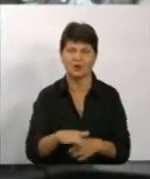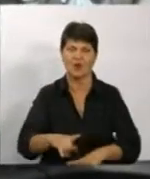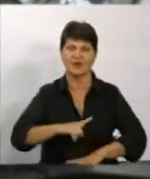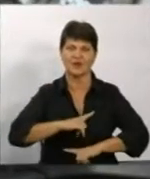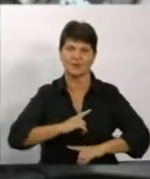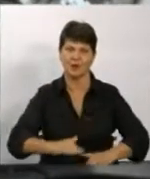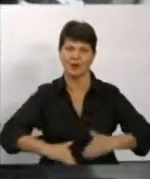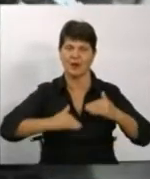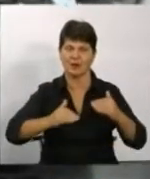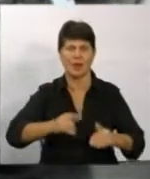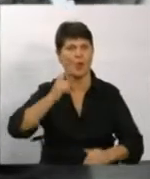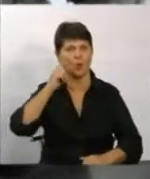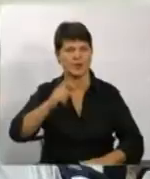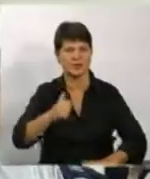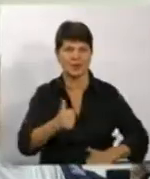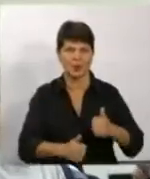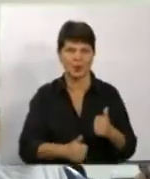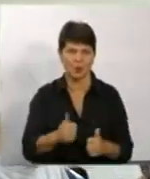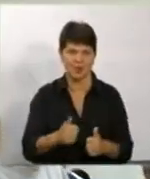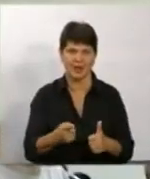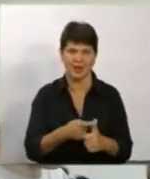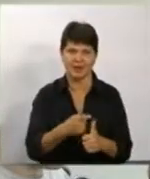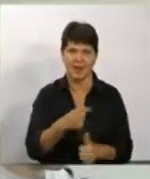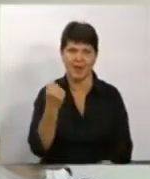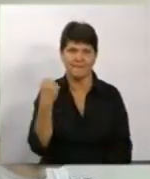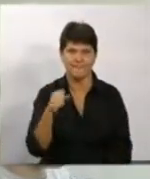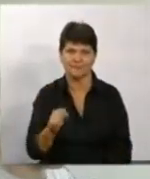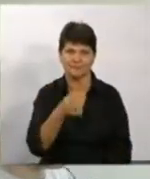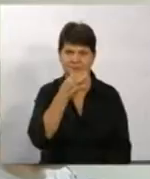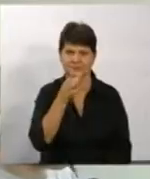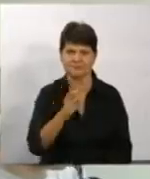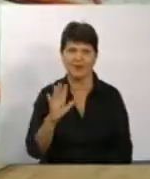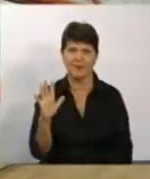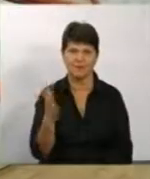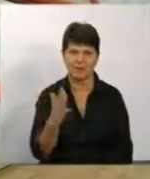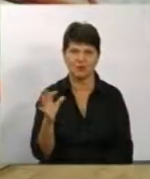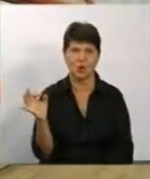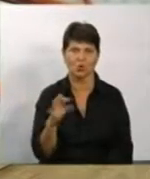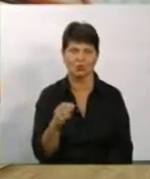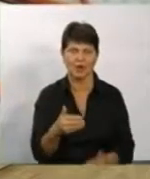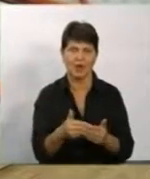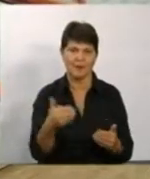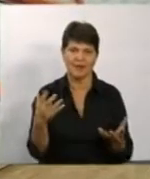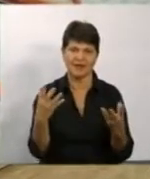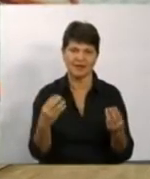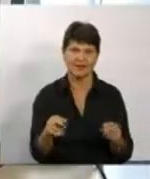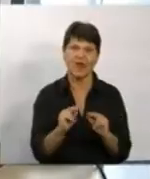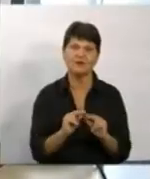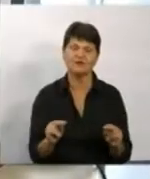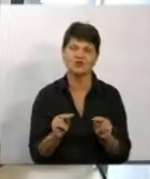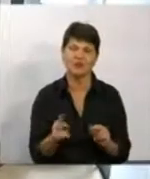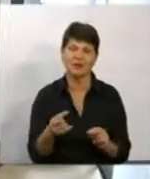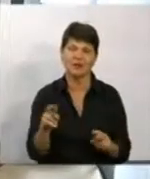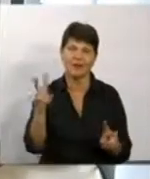етап всеукраїнського конкурсу. Ім'я переможця узвучить 5 жовтня, напередодні Дня вчителя. Разом із ним